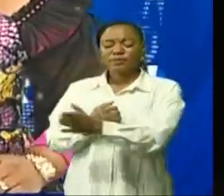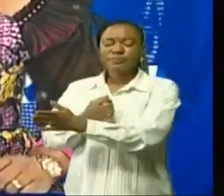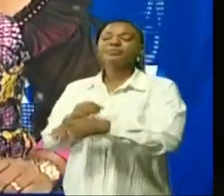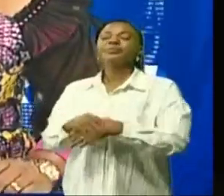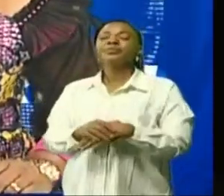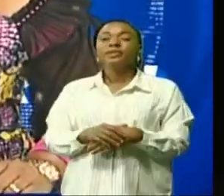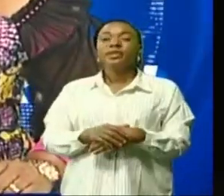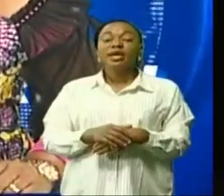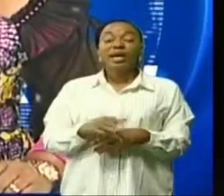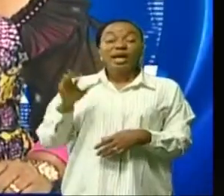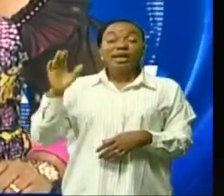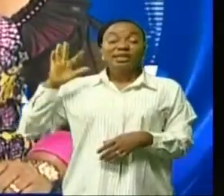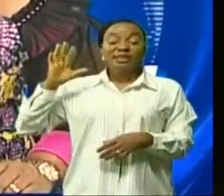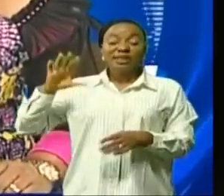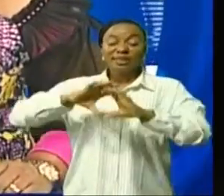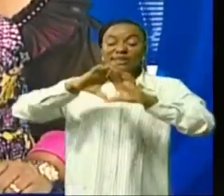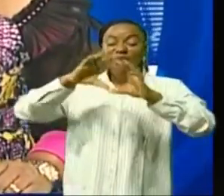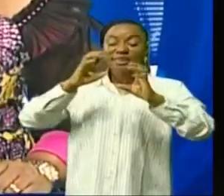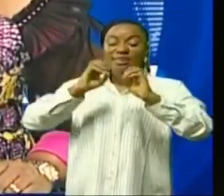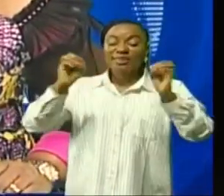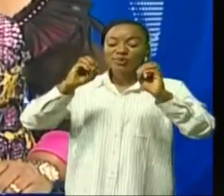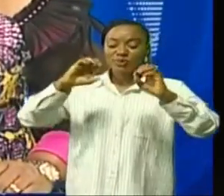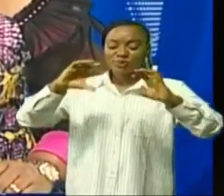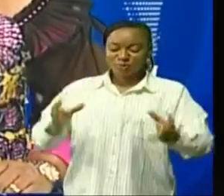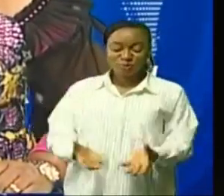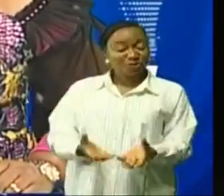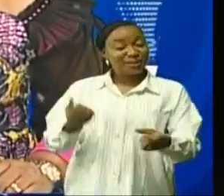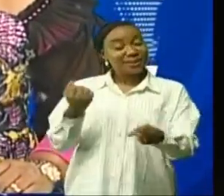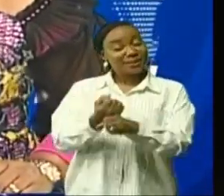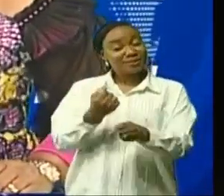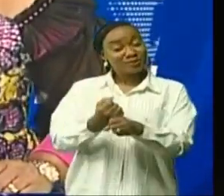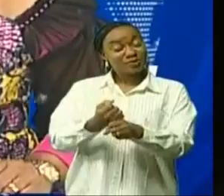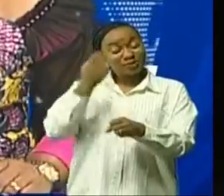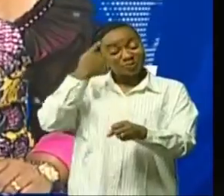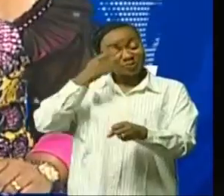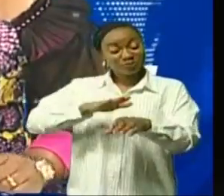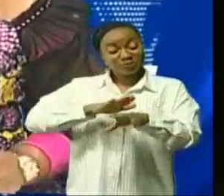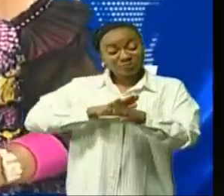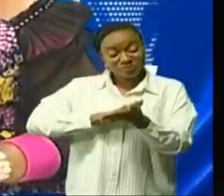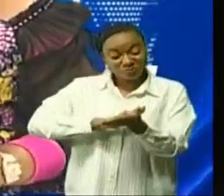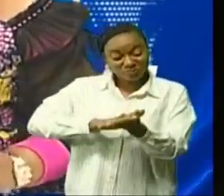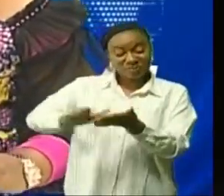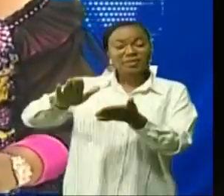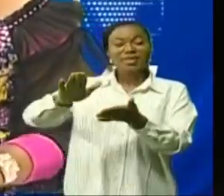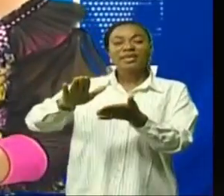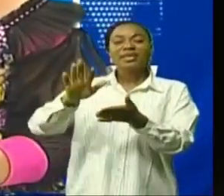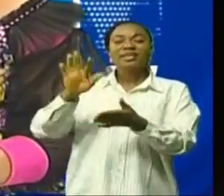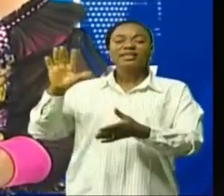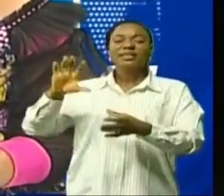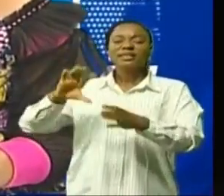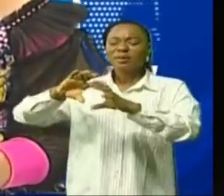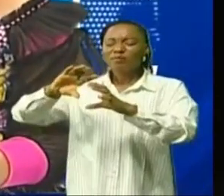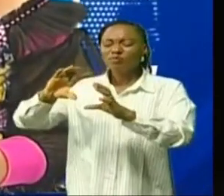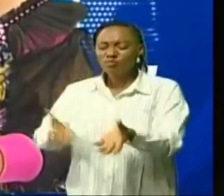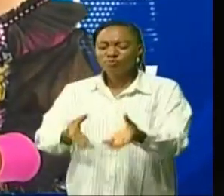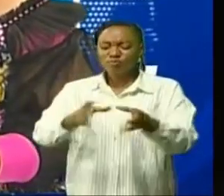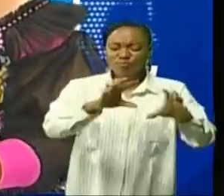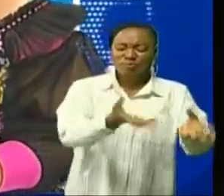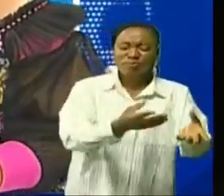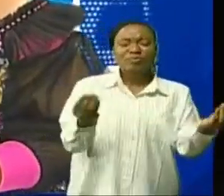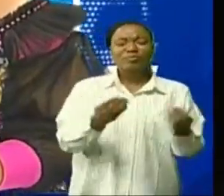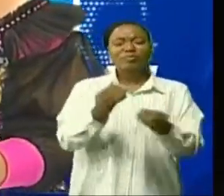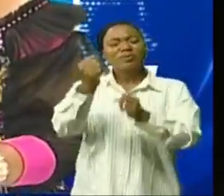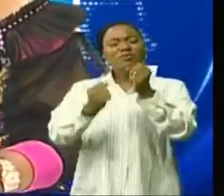Kinshasa Zéro Trou où en sommes-nous avec les travaux de ce projet du gouvernement dans certains coins les travaux sont en phase de